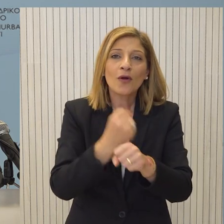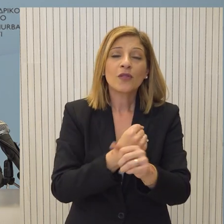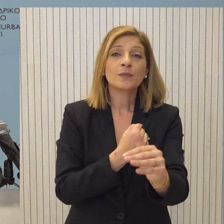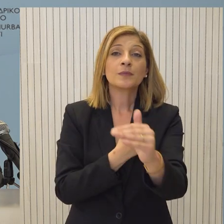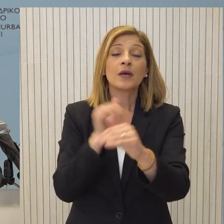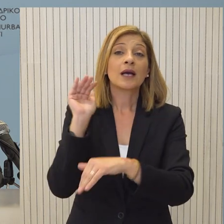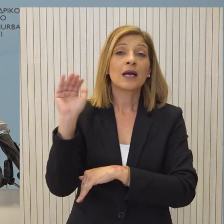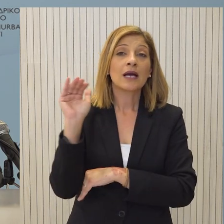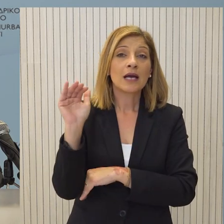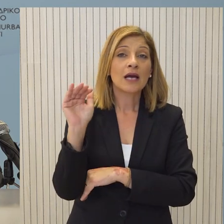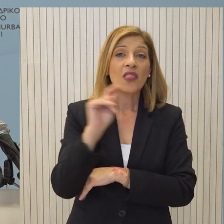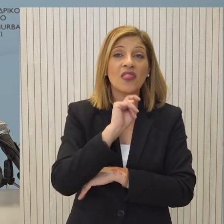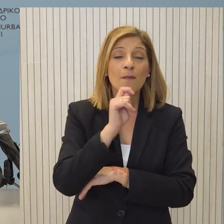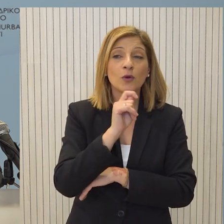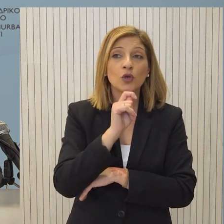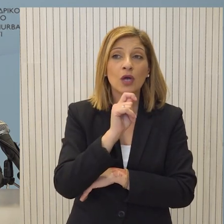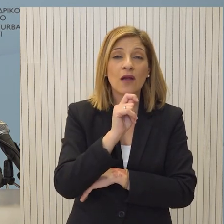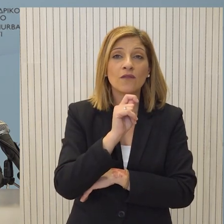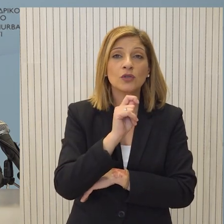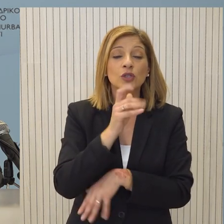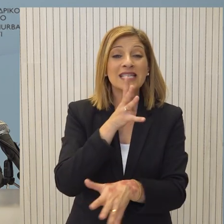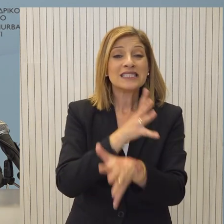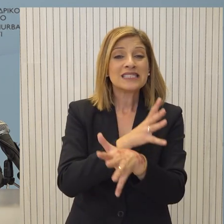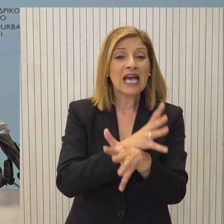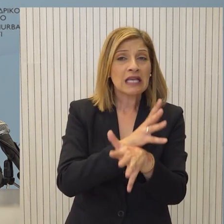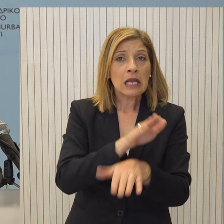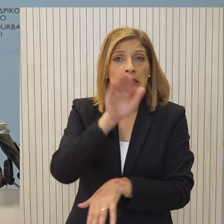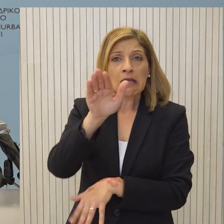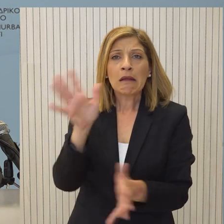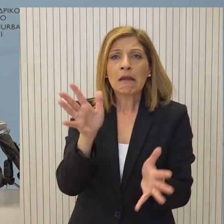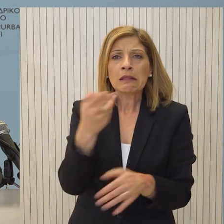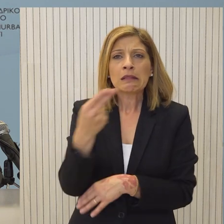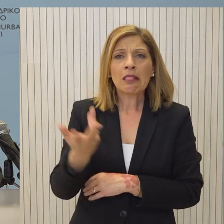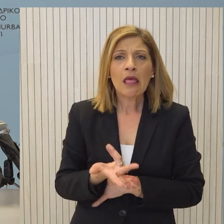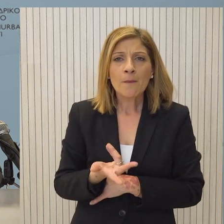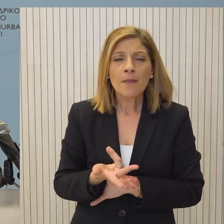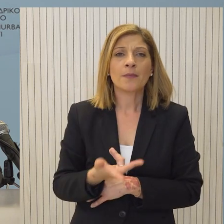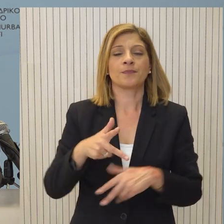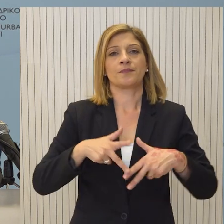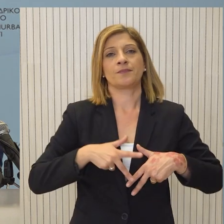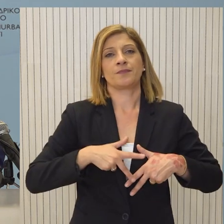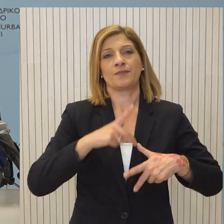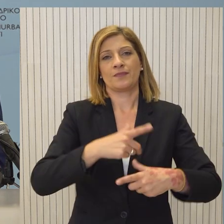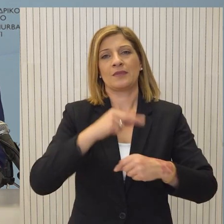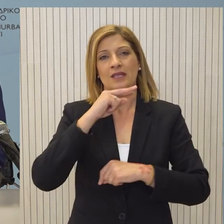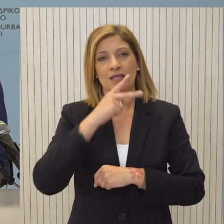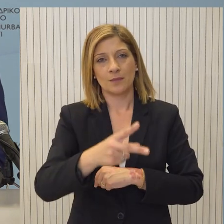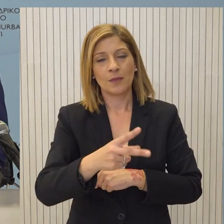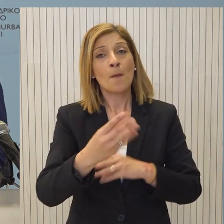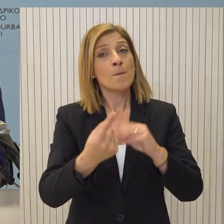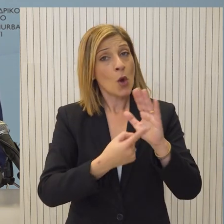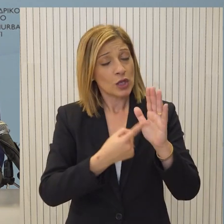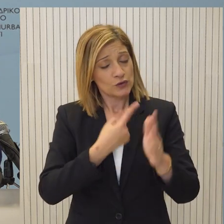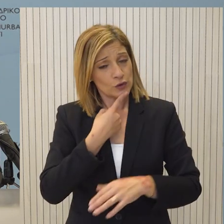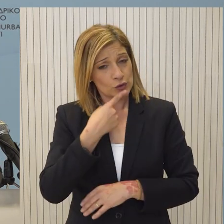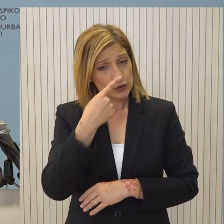ερώτημα προς το Γενικό Συαγγελέα, ποιος θα γίνει και το προσφέρετο. Όπως ήδη έχει αναφερθεί, πολλές φορές, όχι μόνο μία,